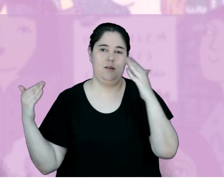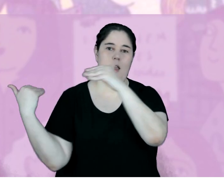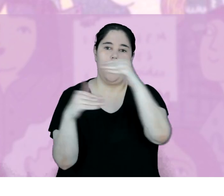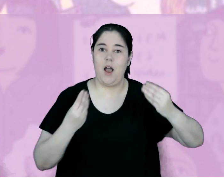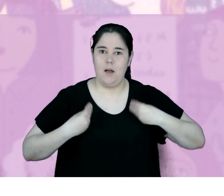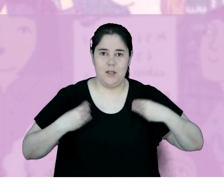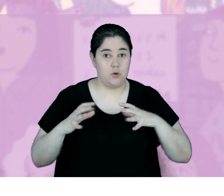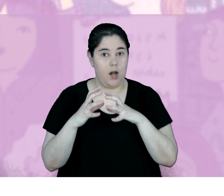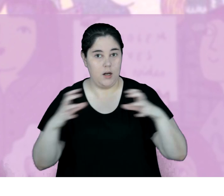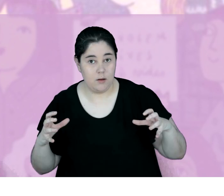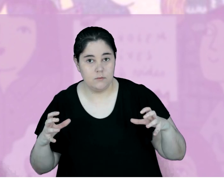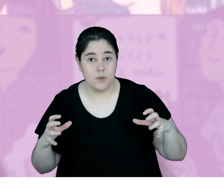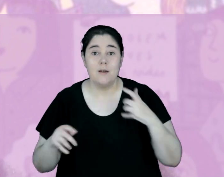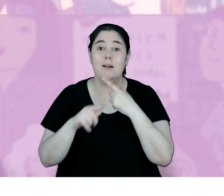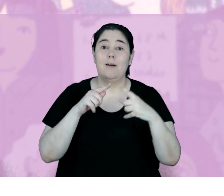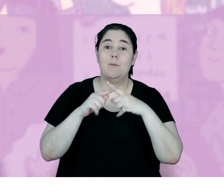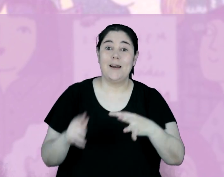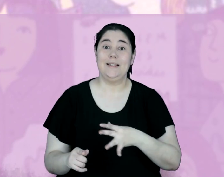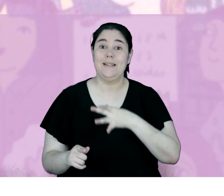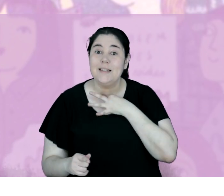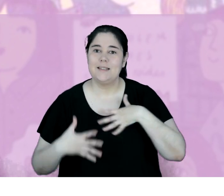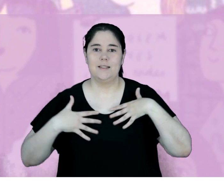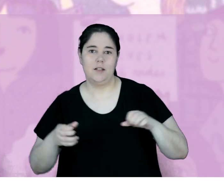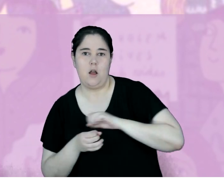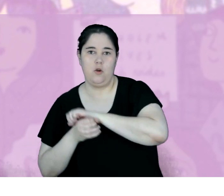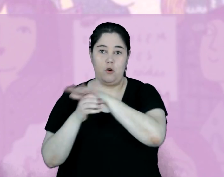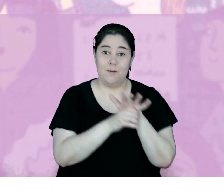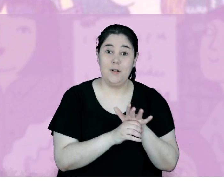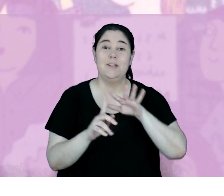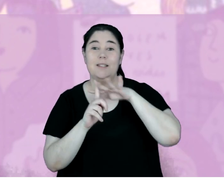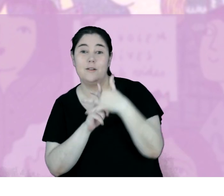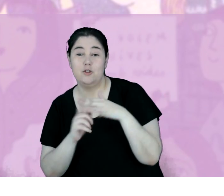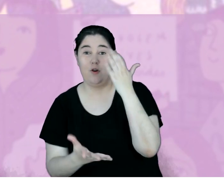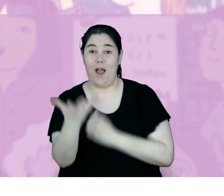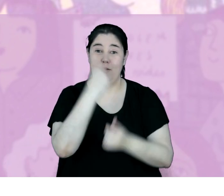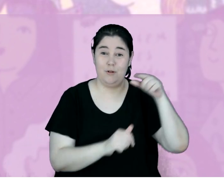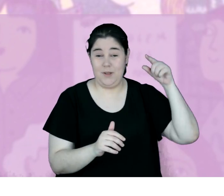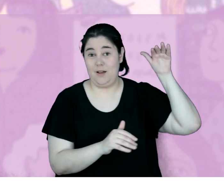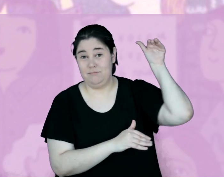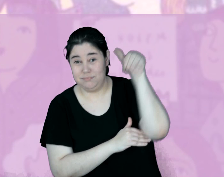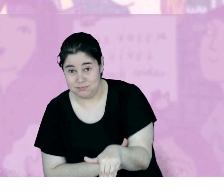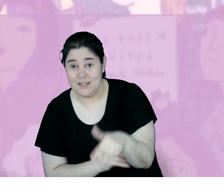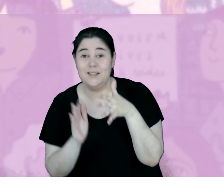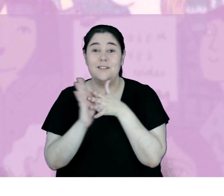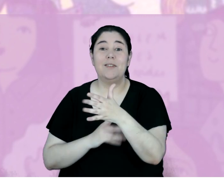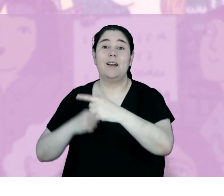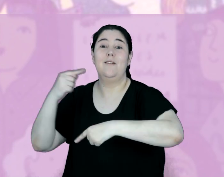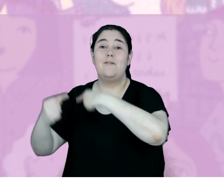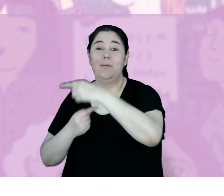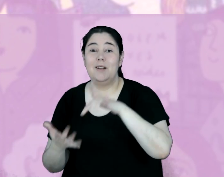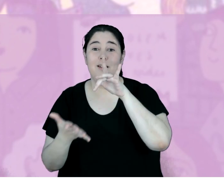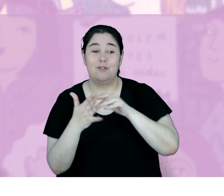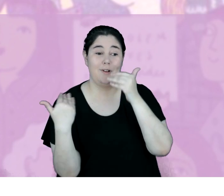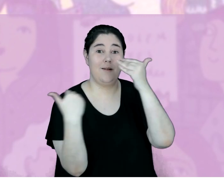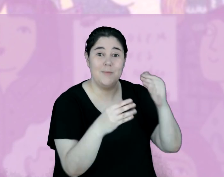nostra. La crisi sanitària del Covid ha agreujat la situació econòmica que ha augmentat el nombre de famílies que